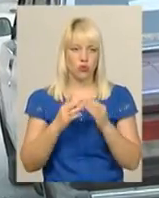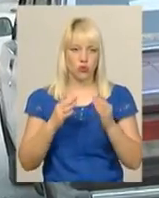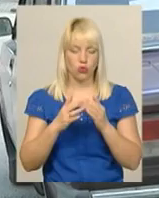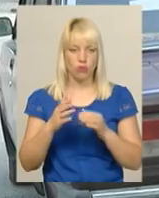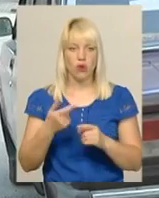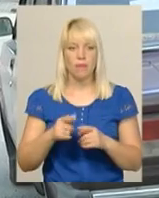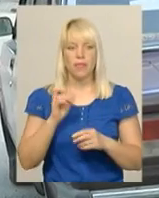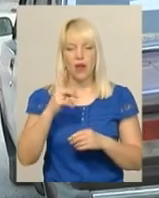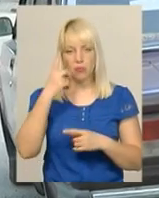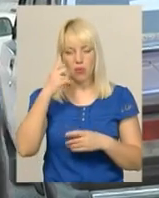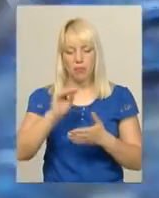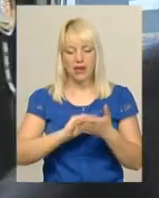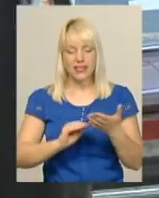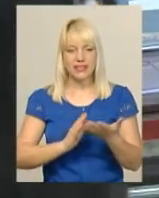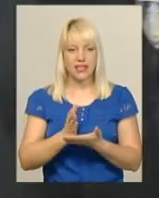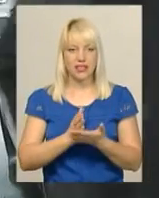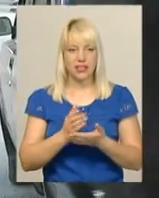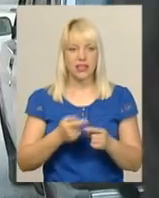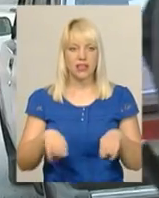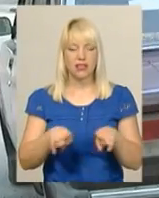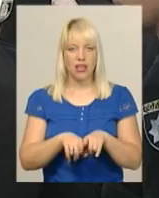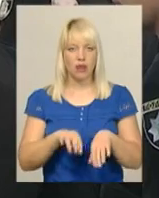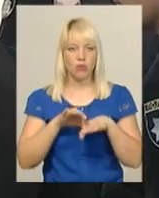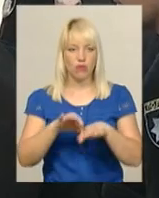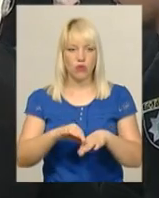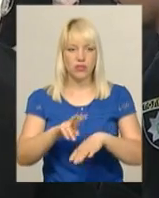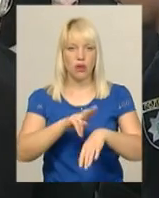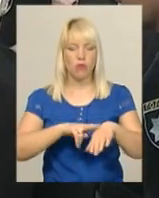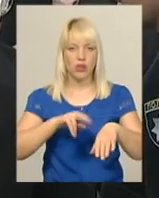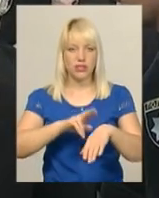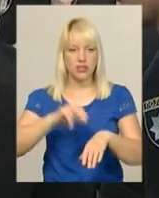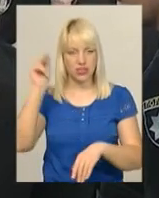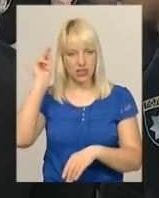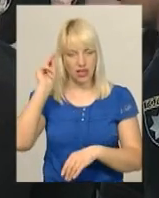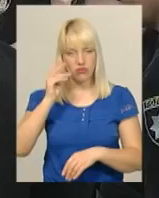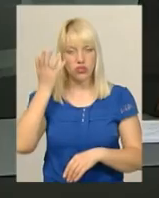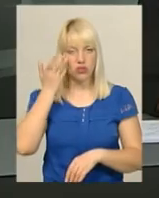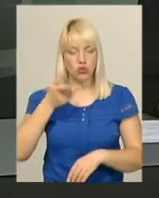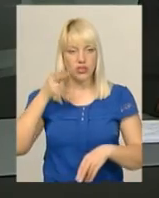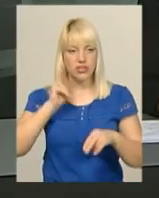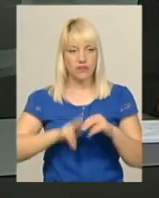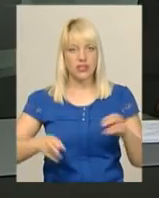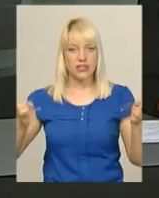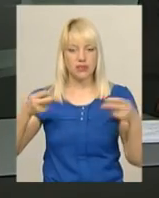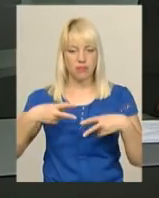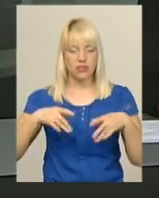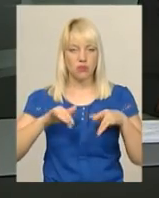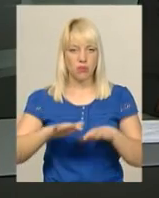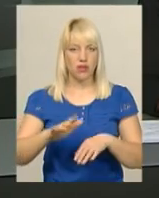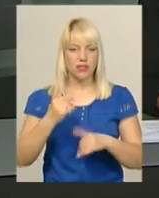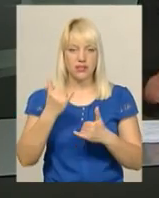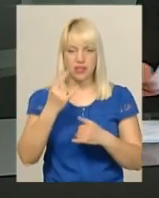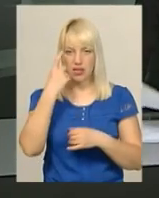Національної поліції області Інна Глега, так проходять поліцейські навчання. Коли завершиться спецоперація, наразі вона не